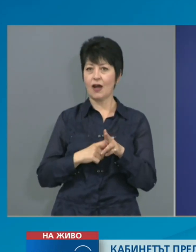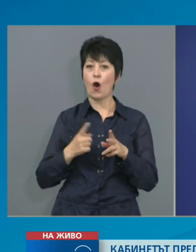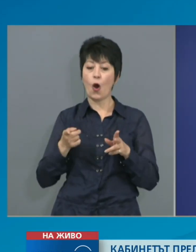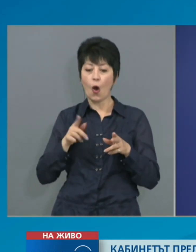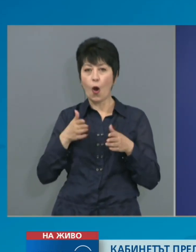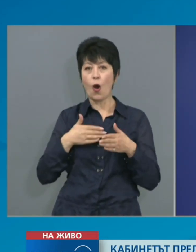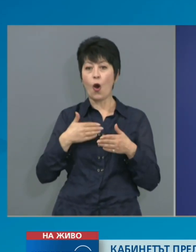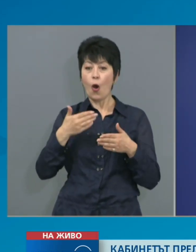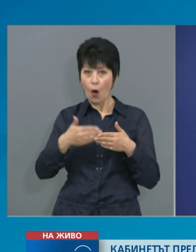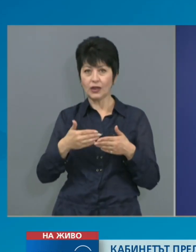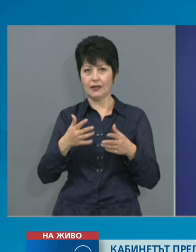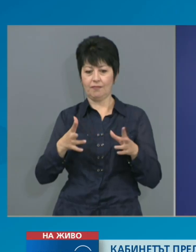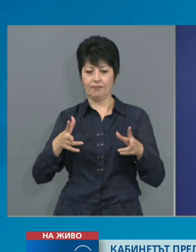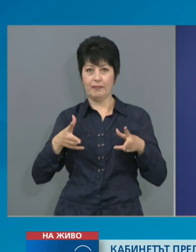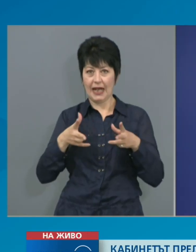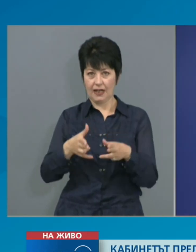положение.